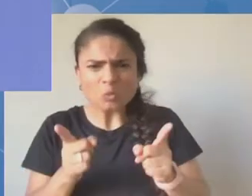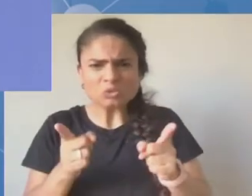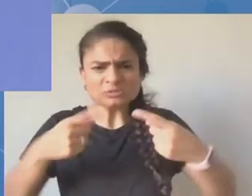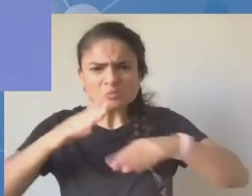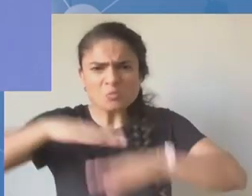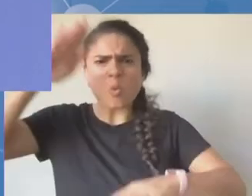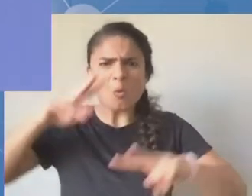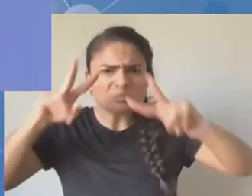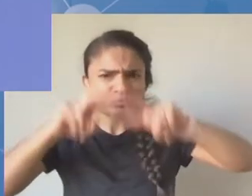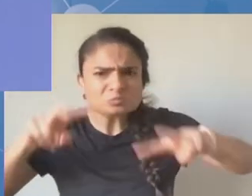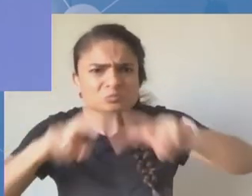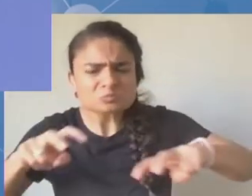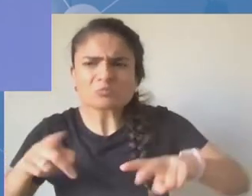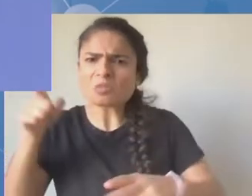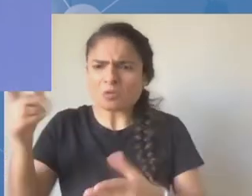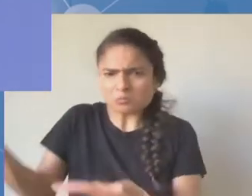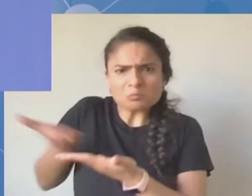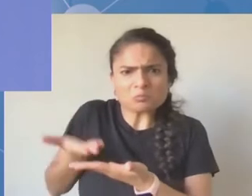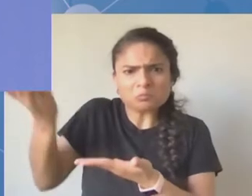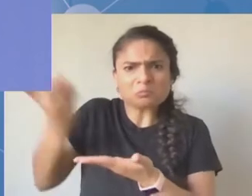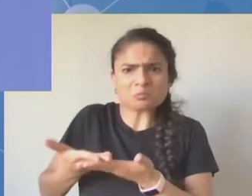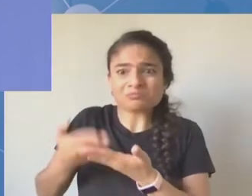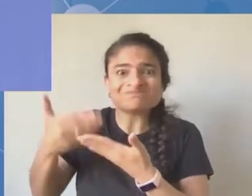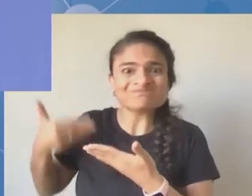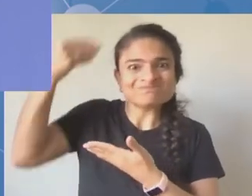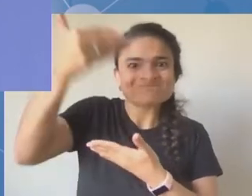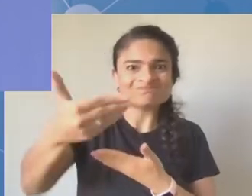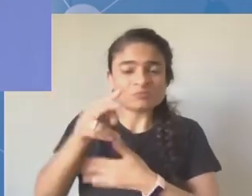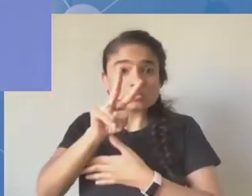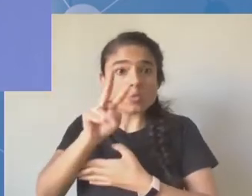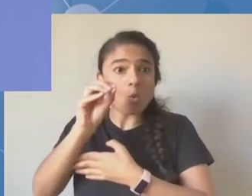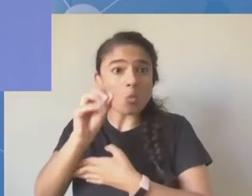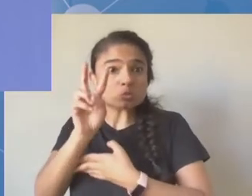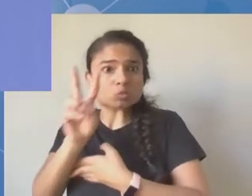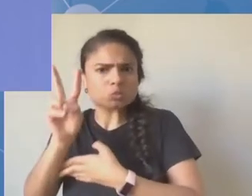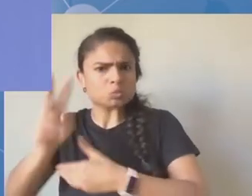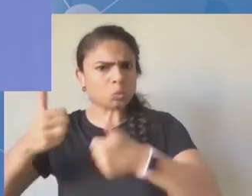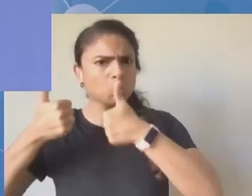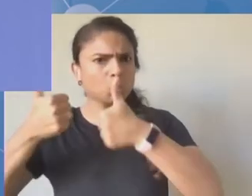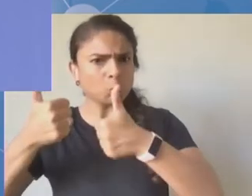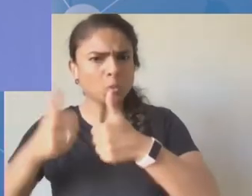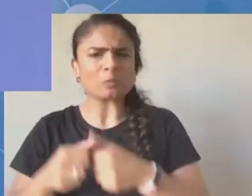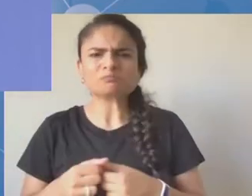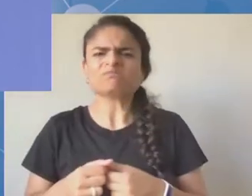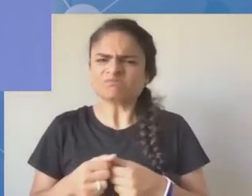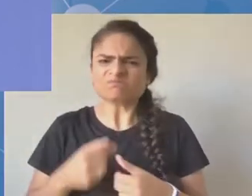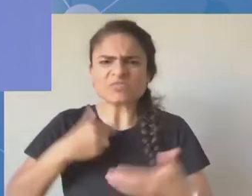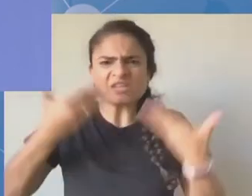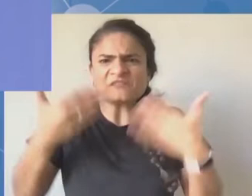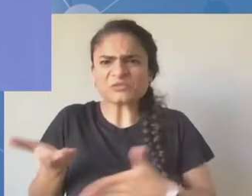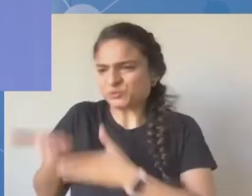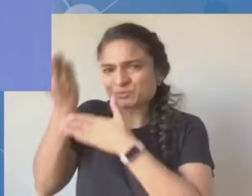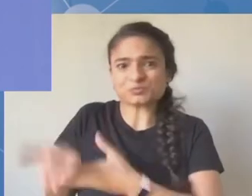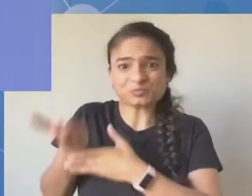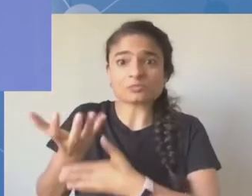ustawić się przy każdym z mikrofonów i będziemy to robić tak, że kiedy